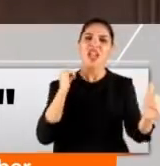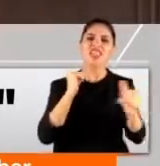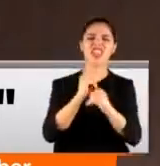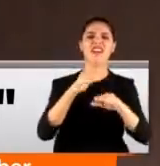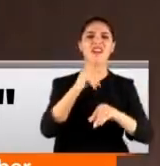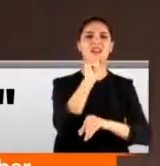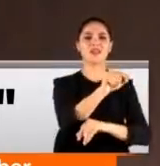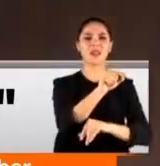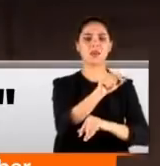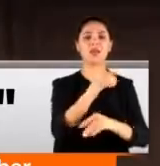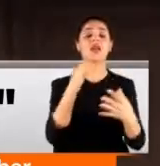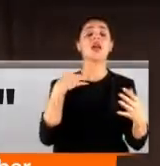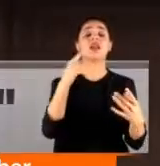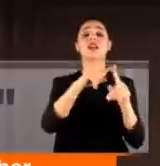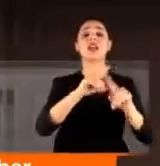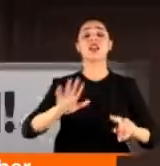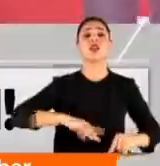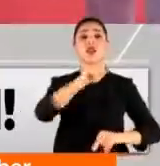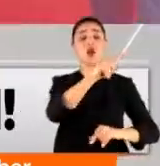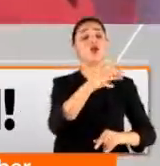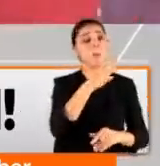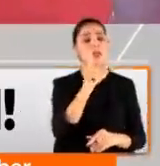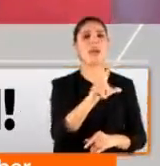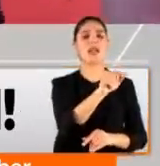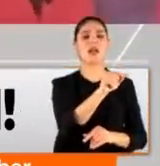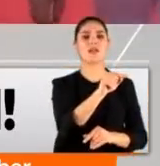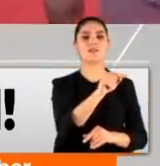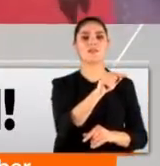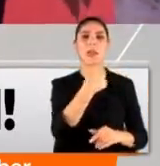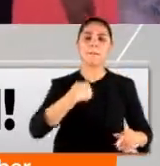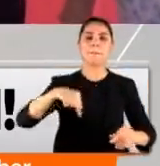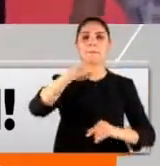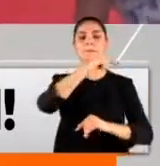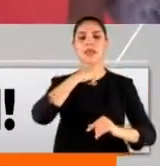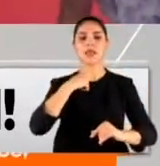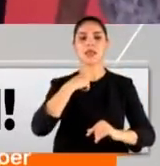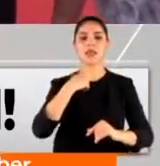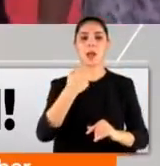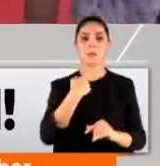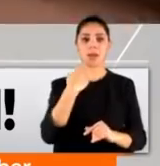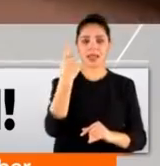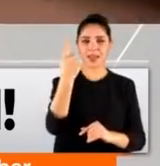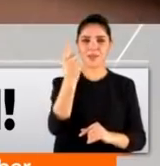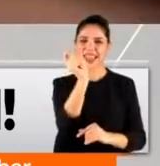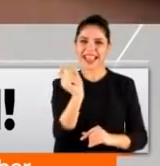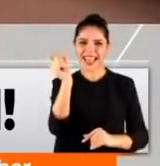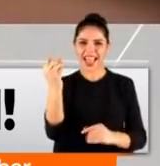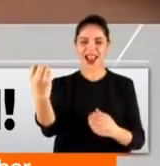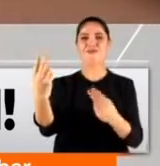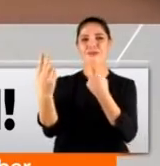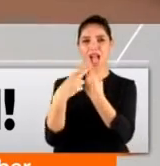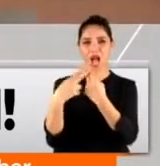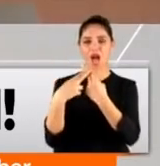sergilemiştir. Bay Kemal şunu bil, biz bana bir harf öğretenin